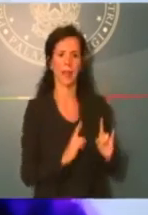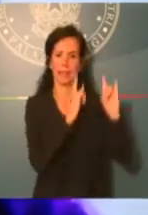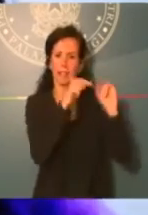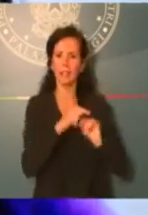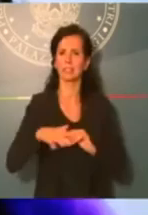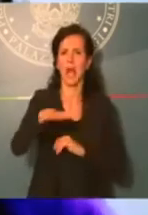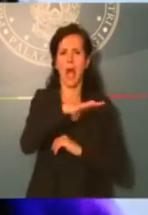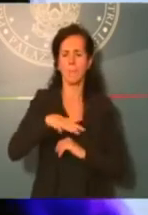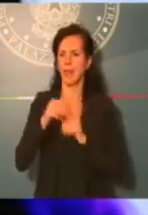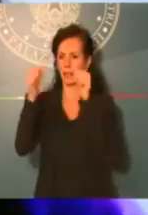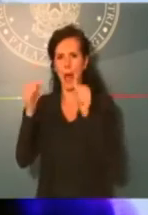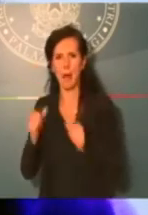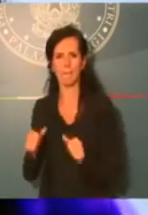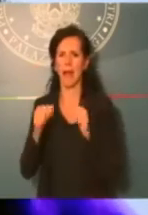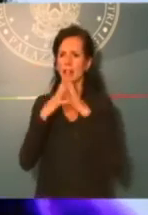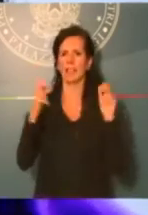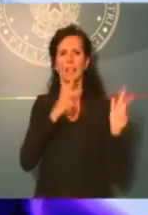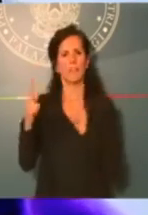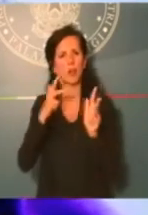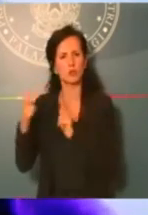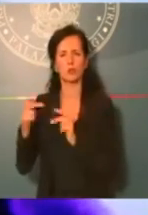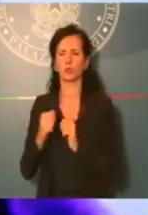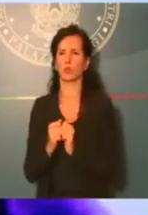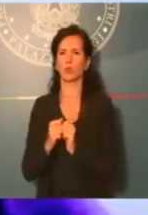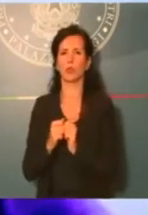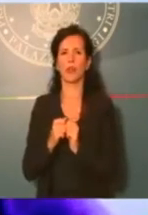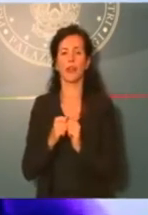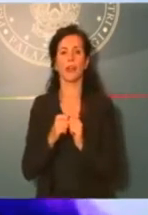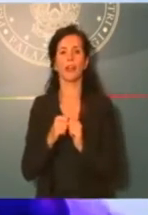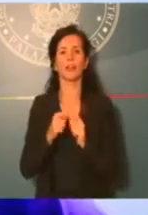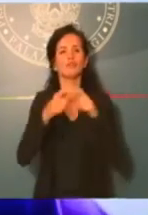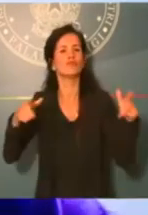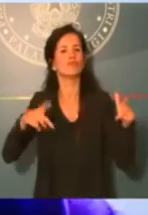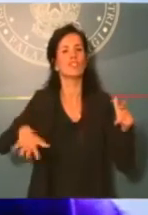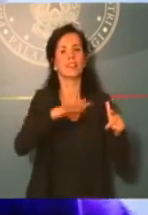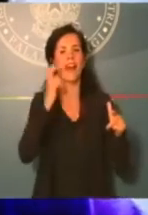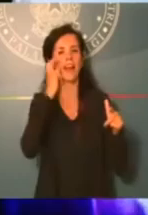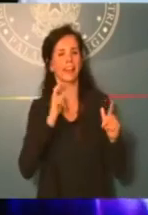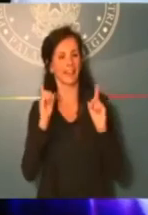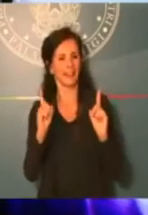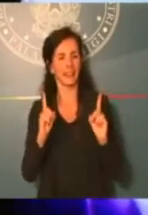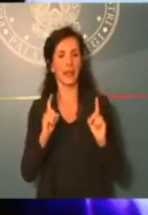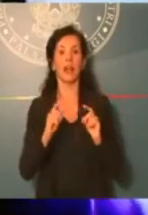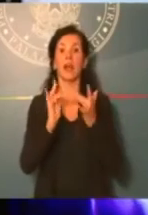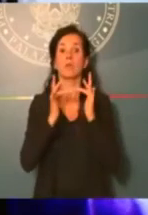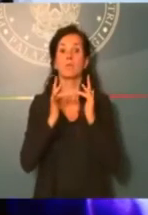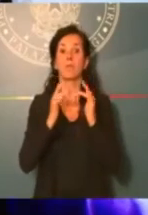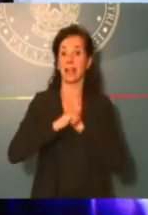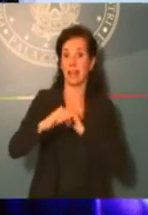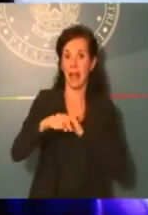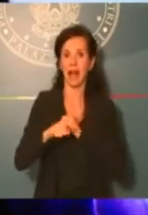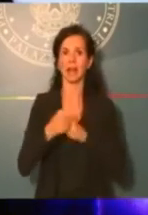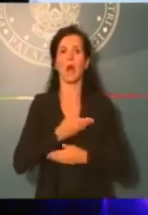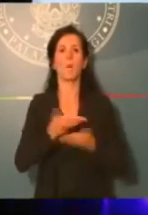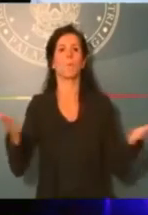appalti, le infrastrutture, le procedure ambientali green, la banda larga e tutto un pacchetto di digitalizzazione della pubblica amministrazione